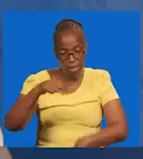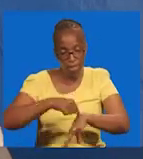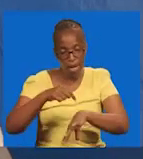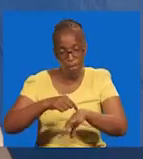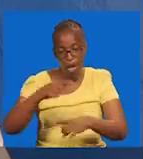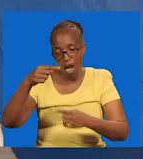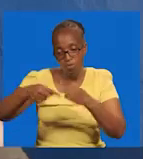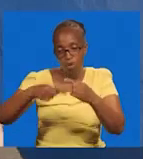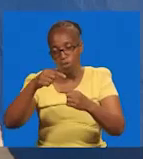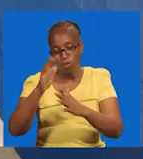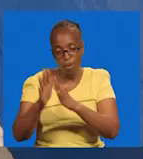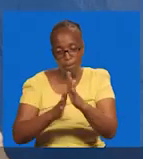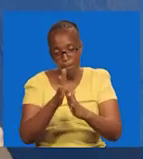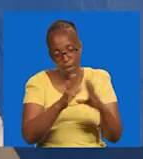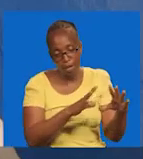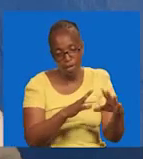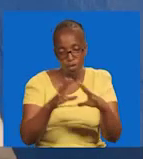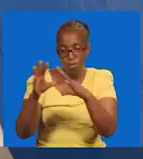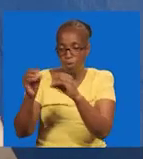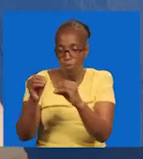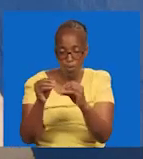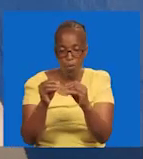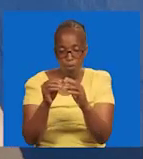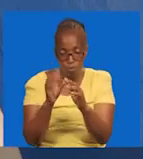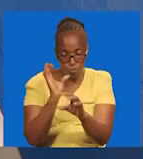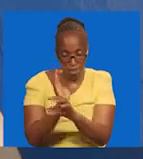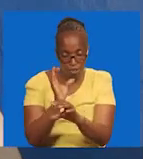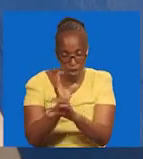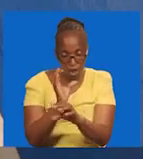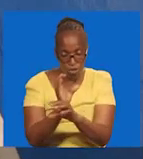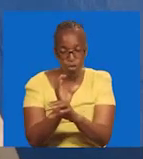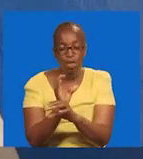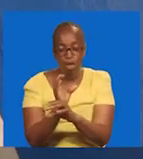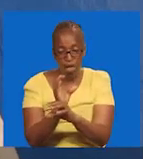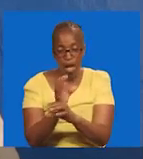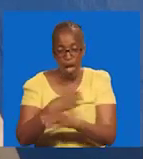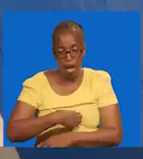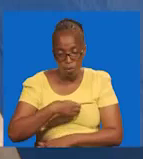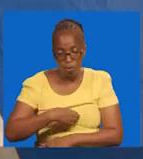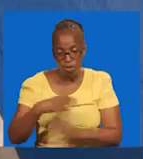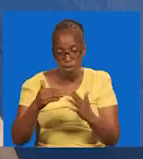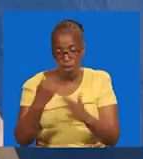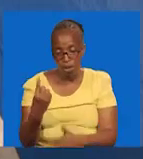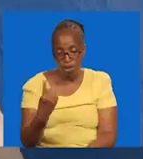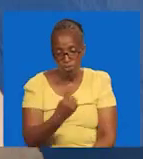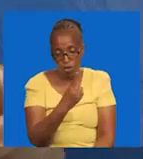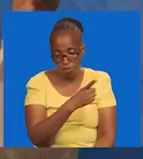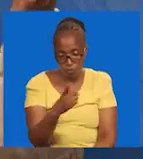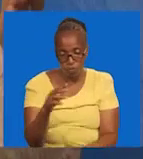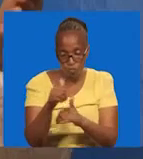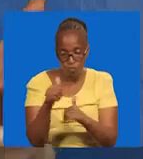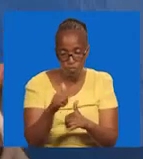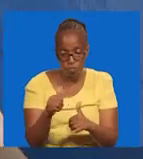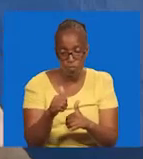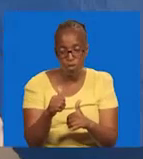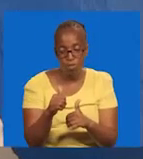Wakati ya mbapo tunajia ndaa. Ili tuka weze kuenda katika imba kutaki imbaada. Njema imbaada ya mbaraka. Eni na